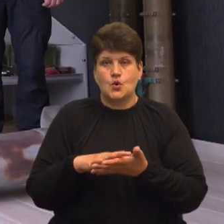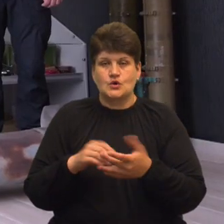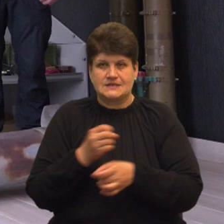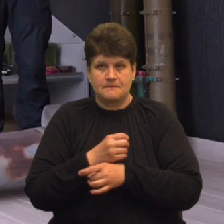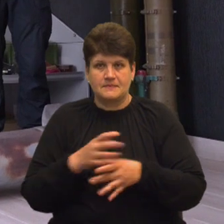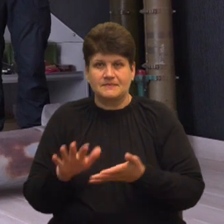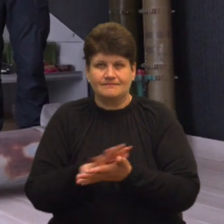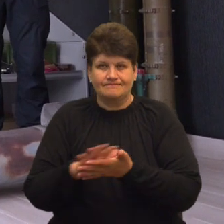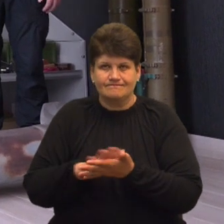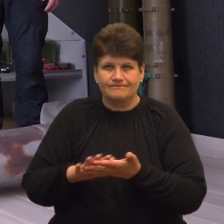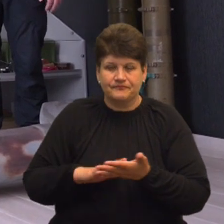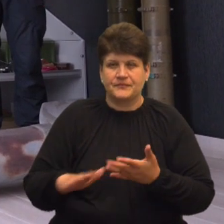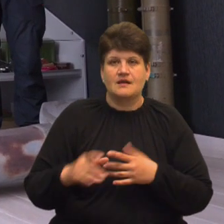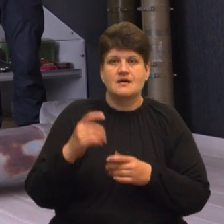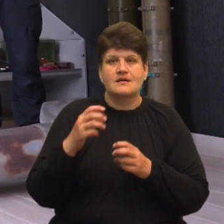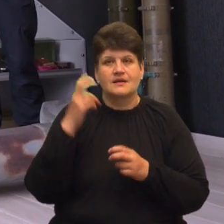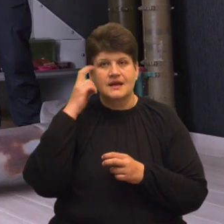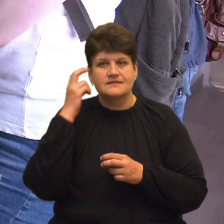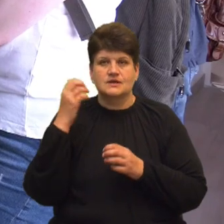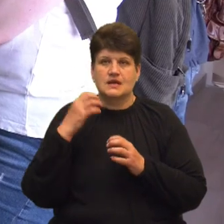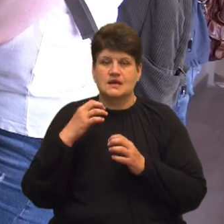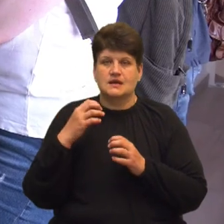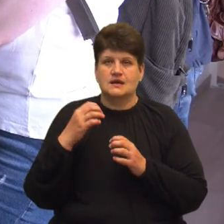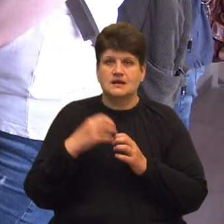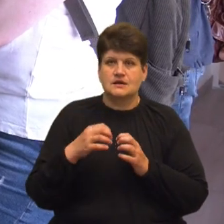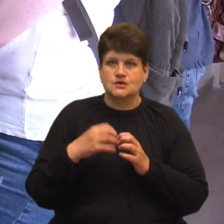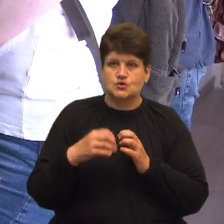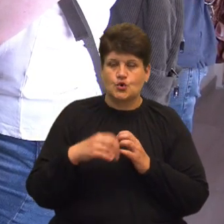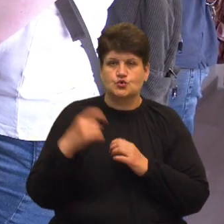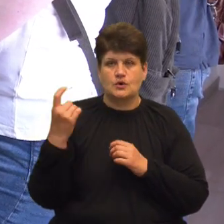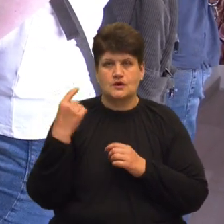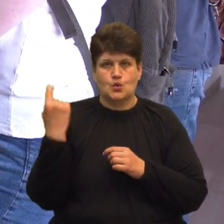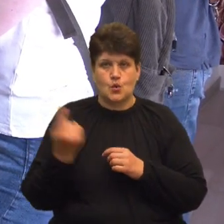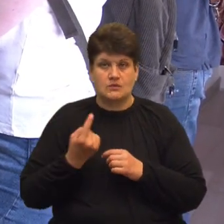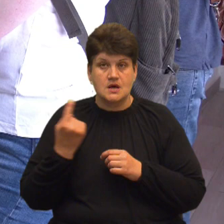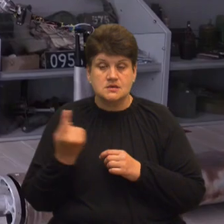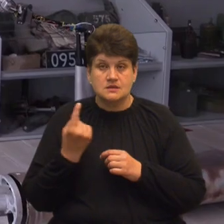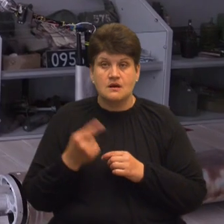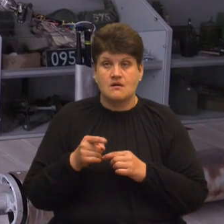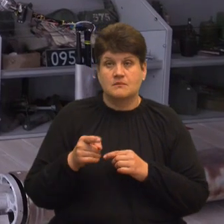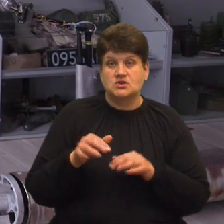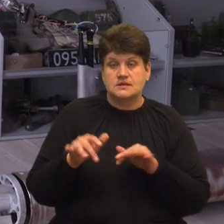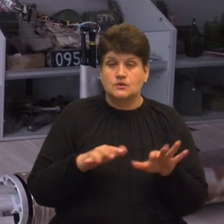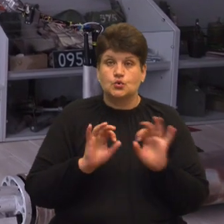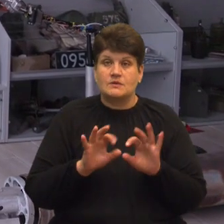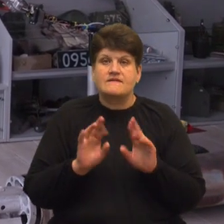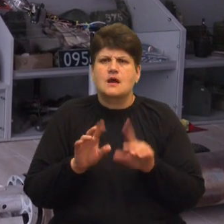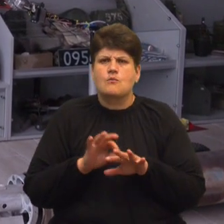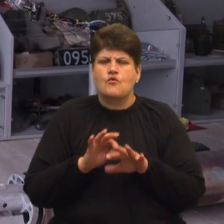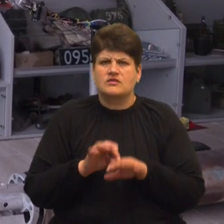Київської, Харківської і Херсонської областей. Був керівником групи з Тернопільщини. Під час заходу він розповідав, як поводитися з